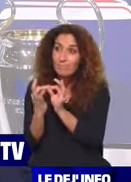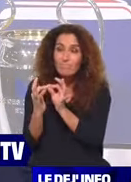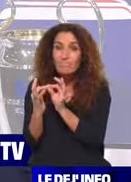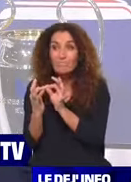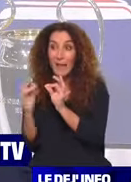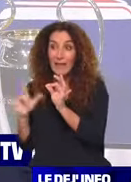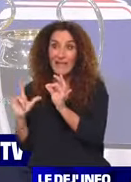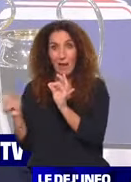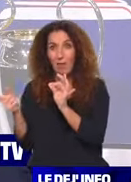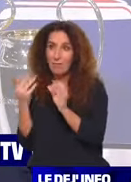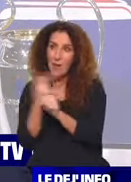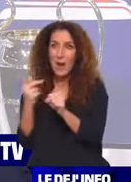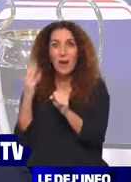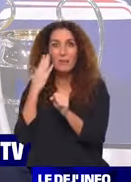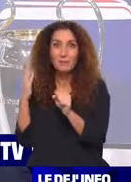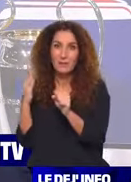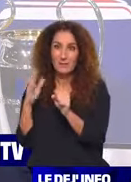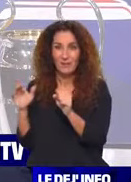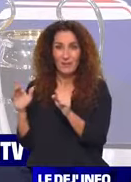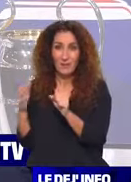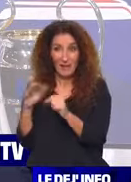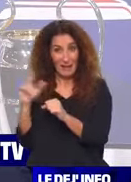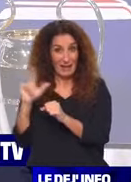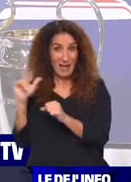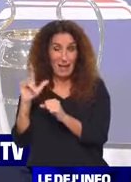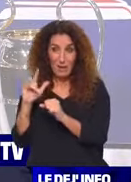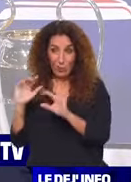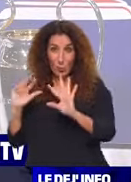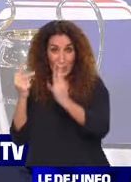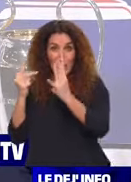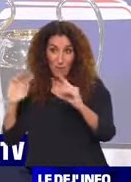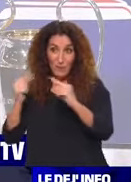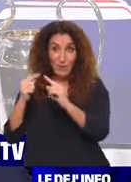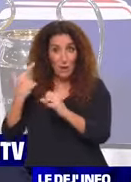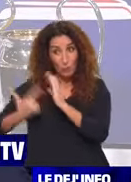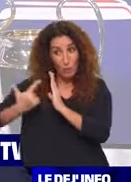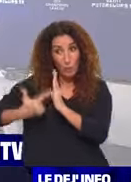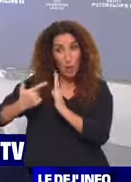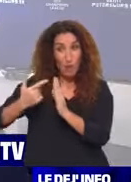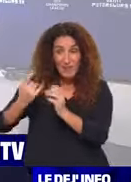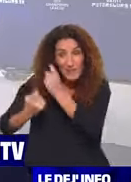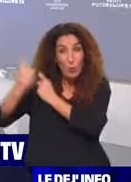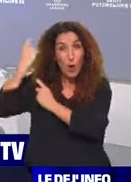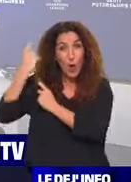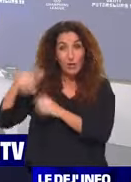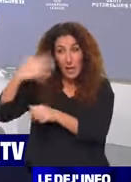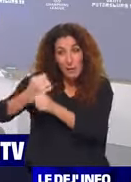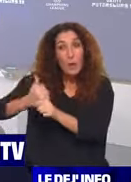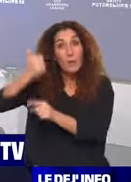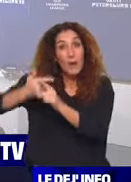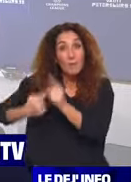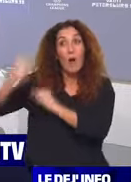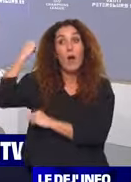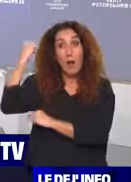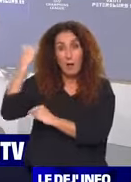Lillois qui, rappelons-le, retrouve les huitièmes de finale de la Ligue des Champions pour la deuxième fois seulement de leur histoire, 15 ans après la première, face à l'autre